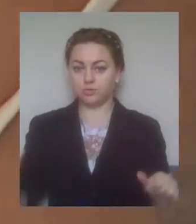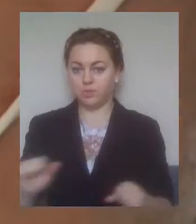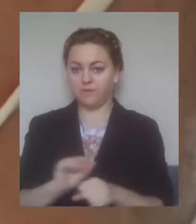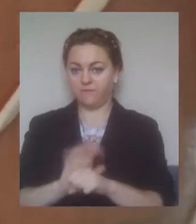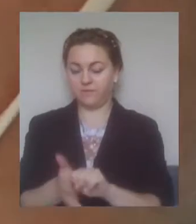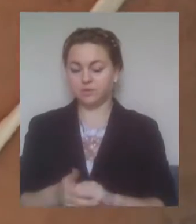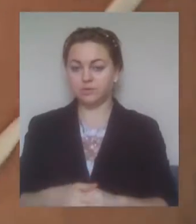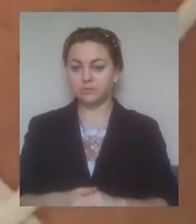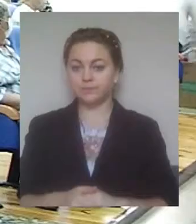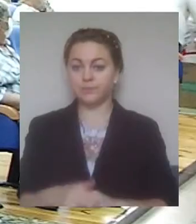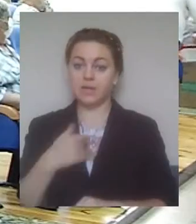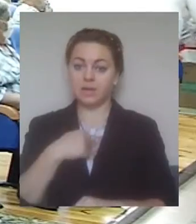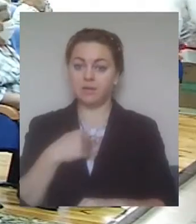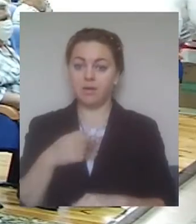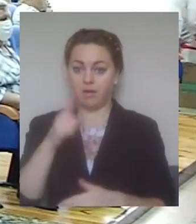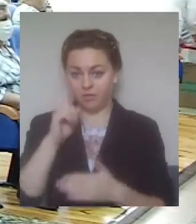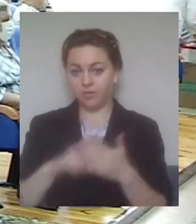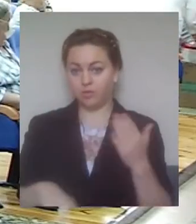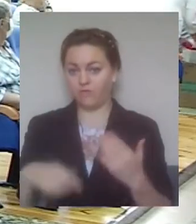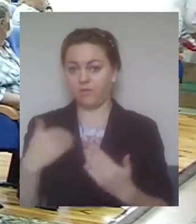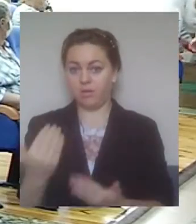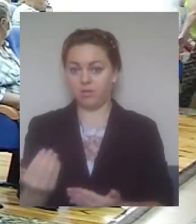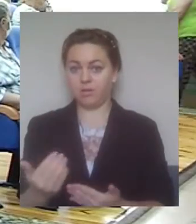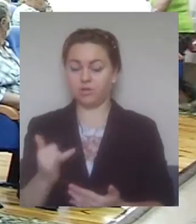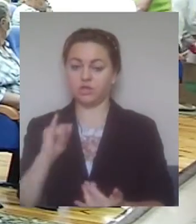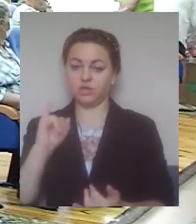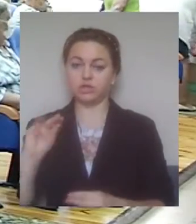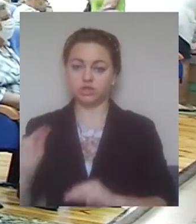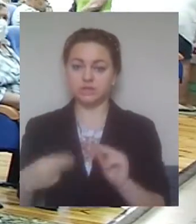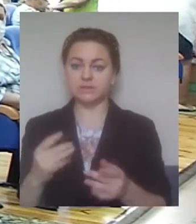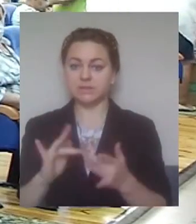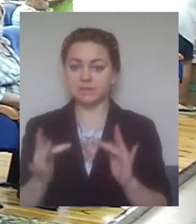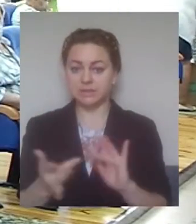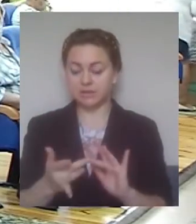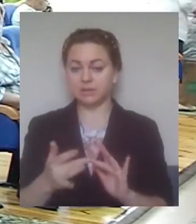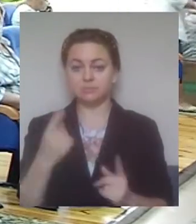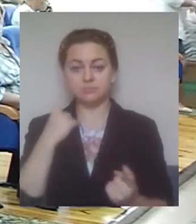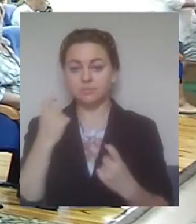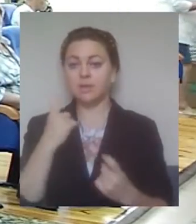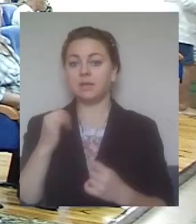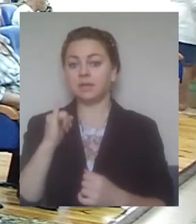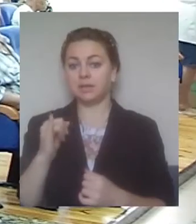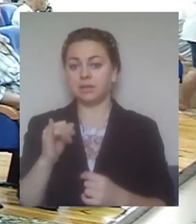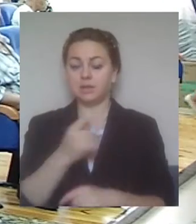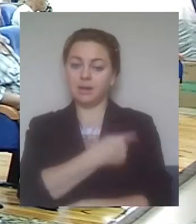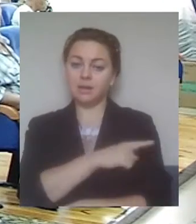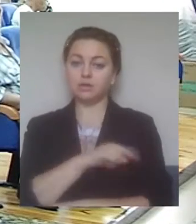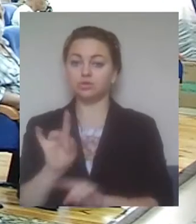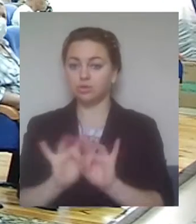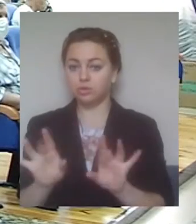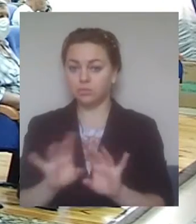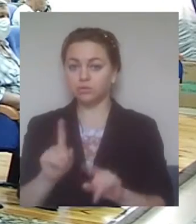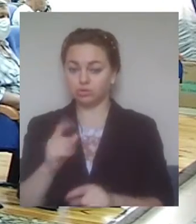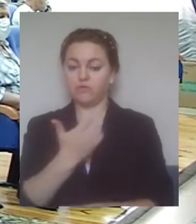прирокам довіряю через інтернет-ресурси і лікарі, які з нами спілкувалися, розповідали про те, що вакцина